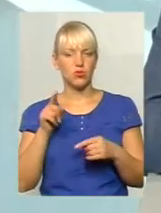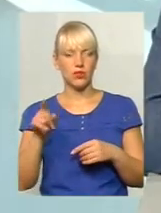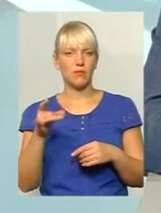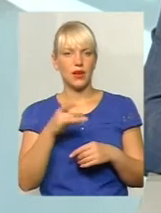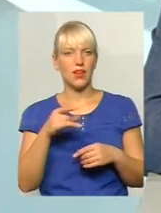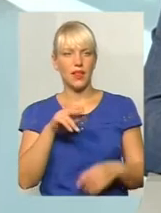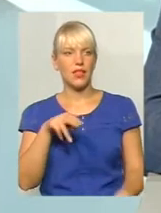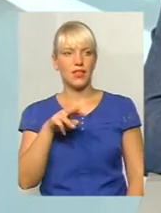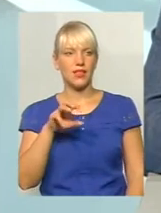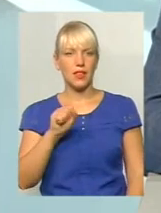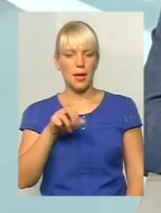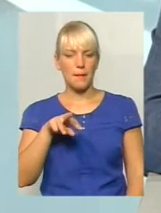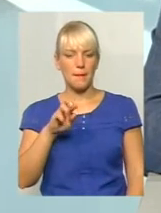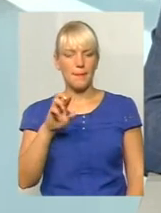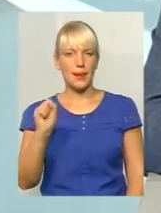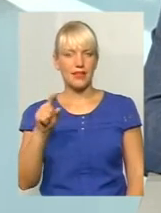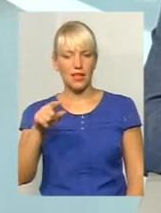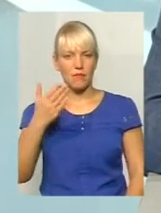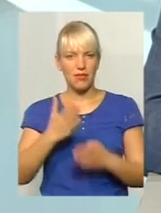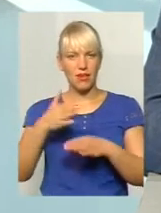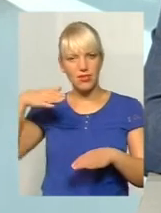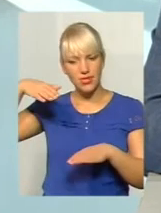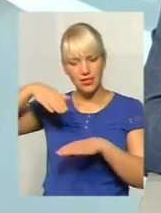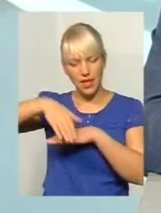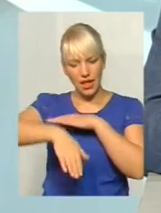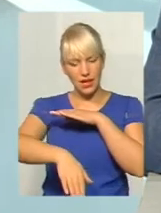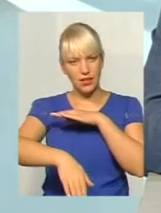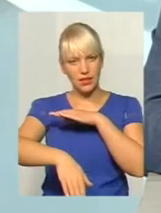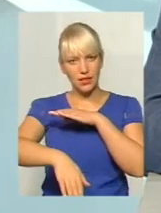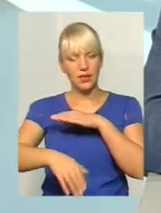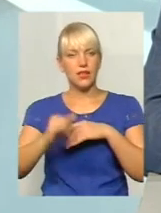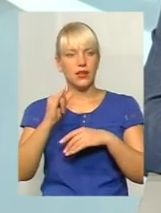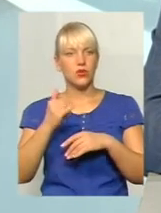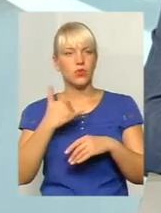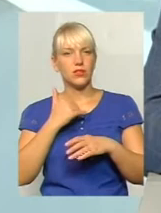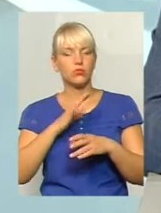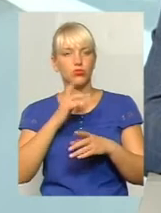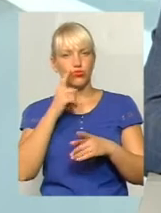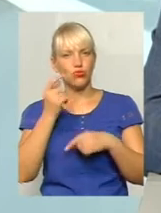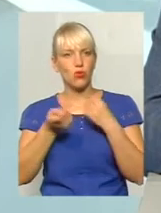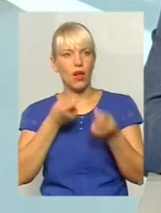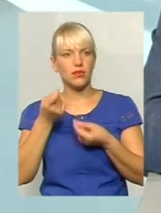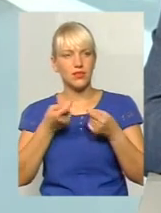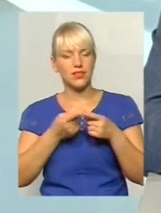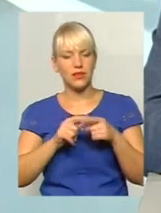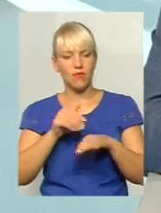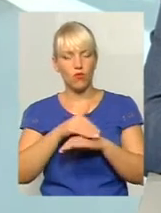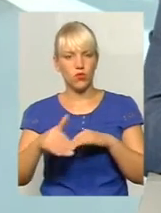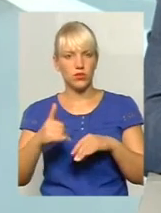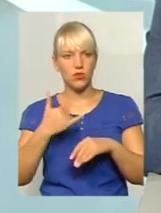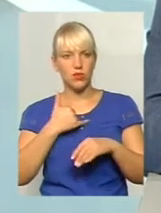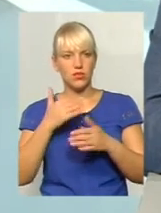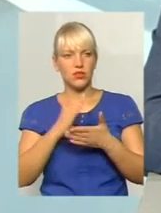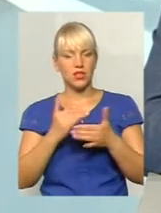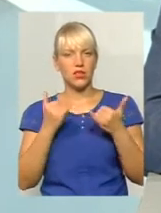там дійсно великий нахил. Були в нас нюанси по даній вулиці. на сьогоднішній день в нас є